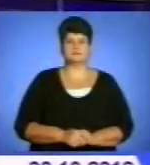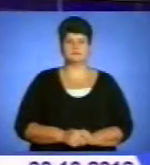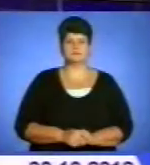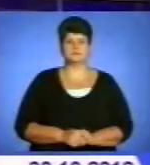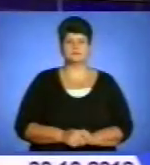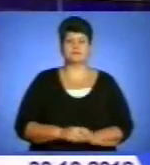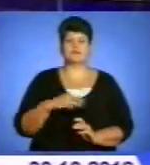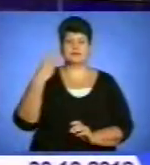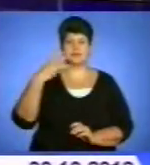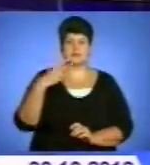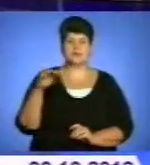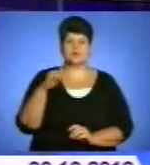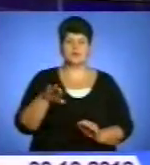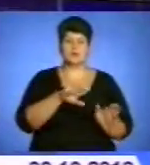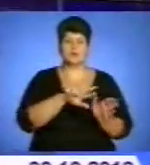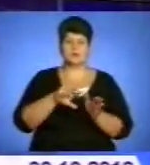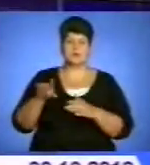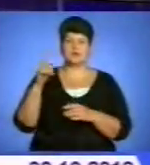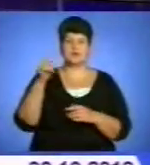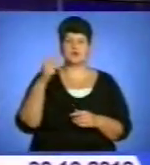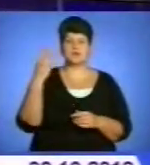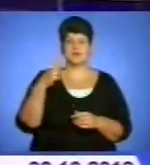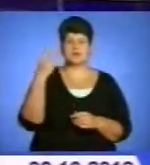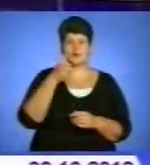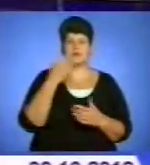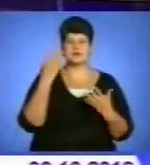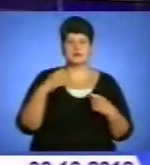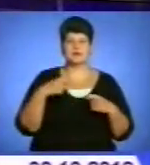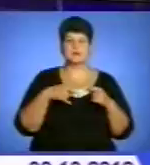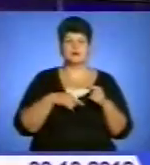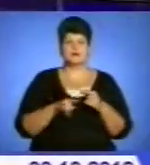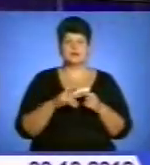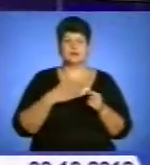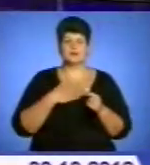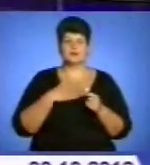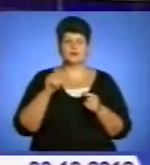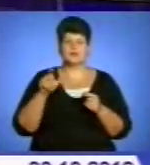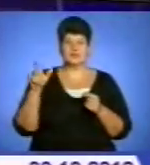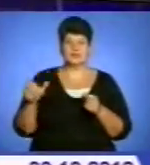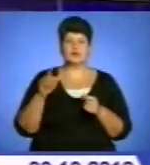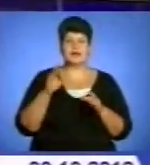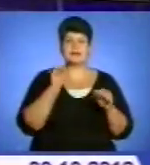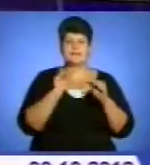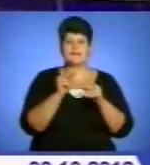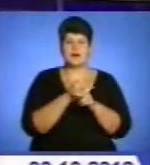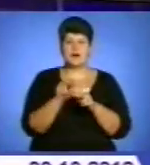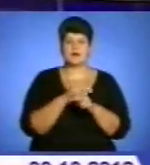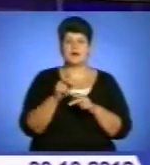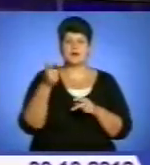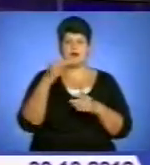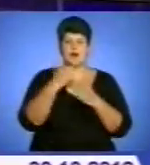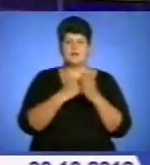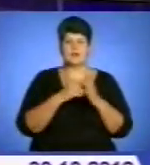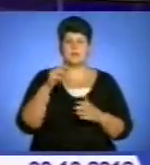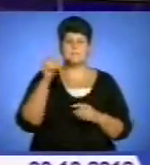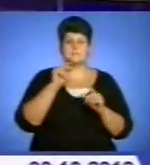30 жовтня минає 130 років від дня народження нашого краянина, монументаліста, живописця, реставратора, графіка і педагога